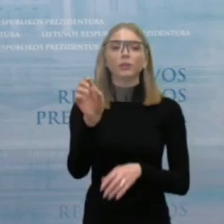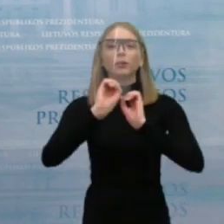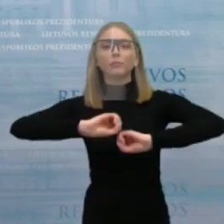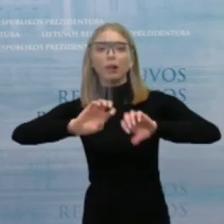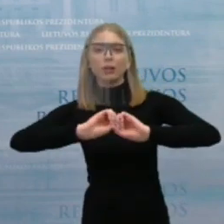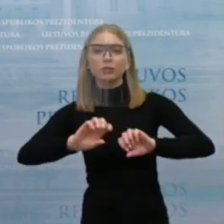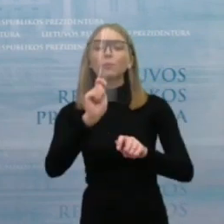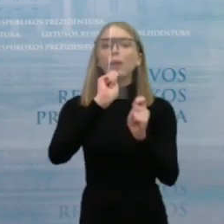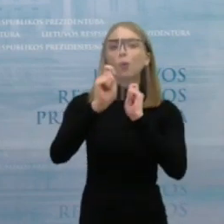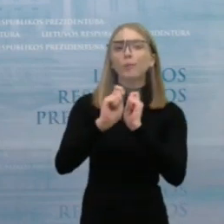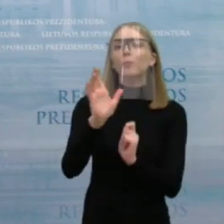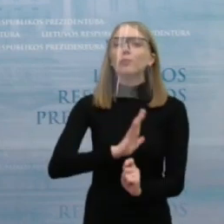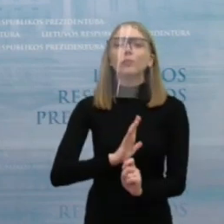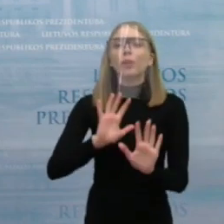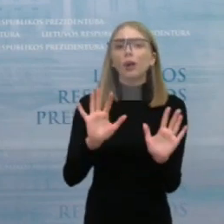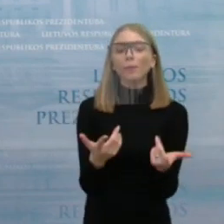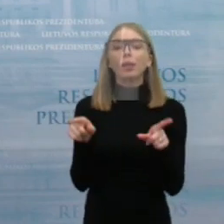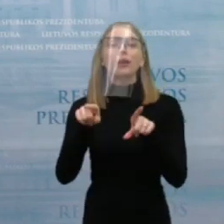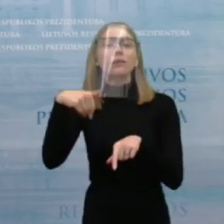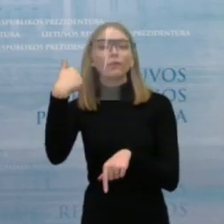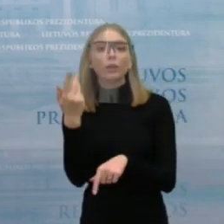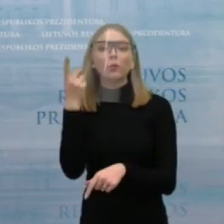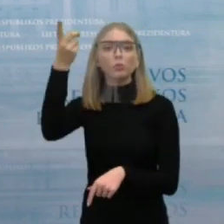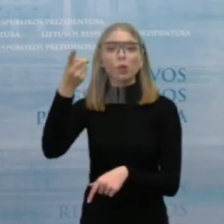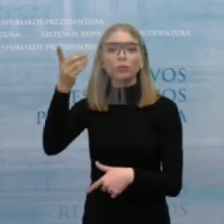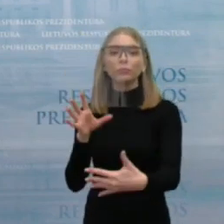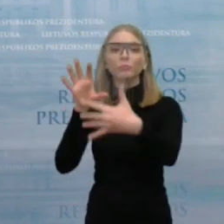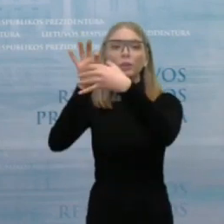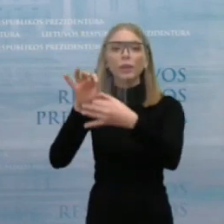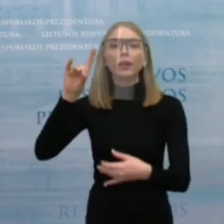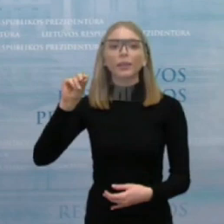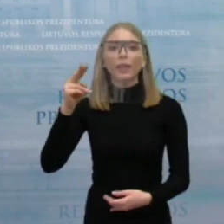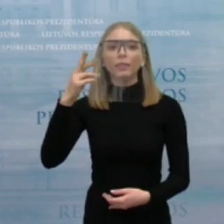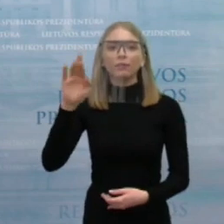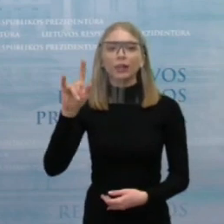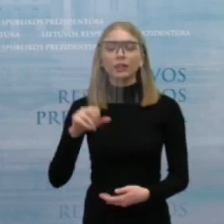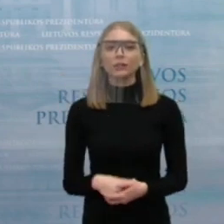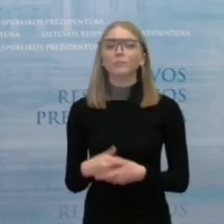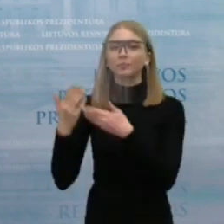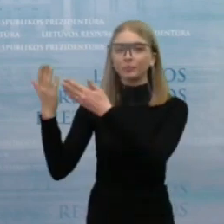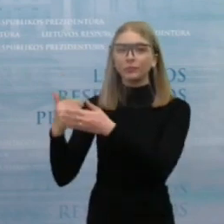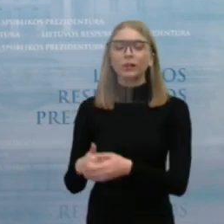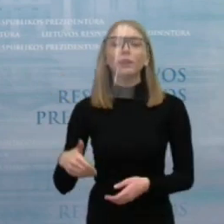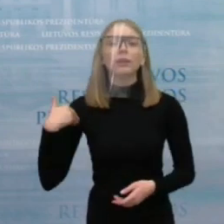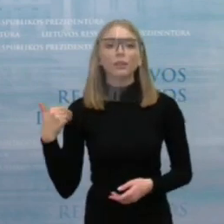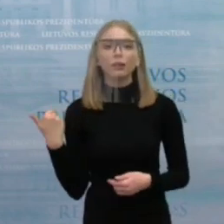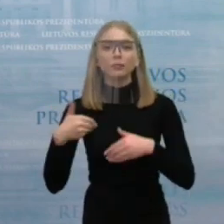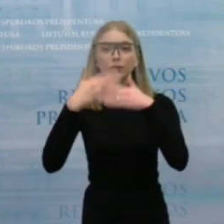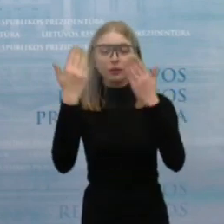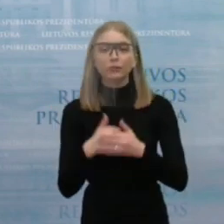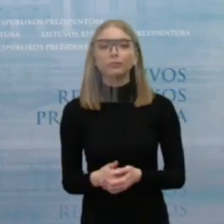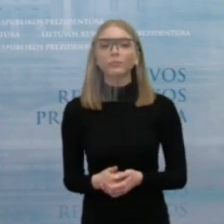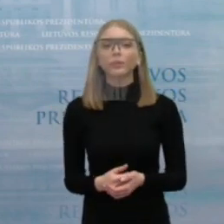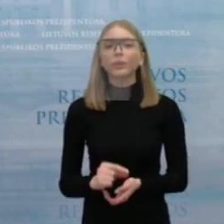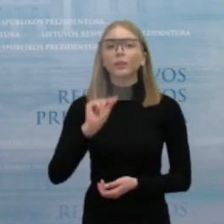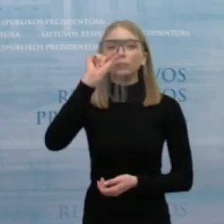ir vėliau nuo tolinių būdų prie mūsų prisijungs aplinkos ministras Simonas Gentvilas. Taip prašau, Jairuslavai. Sveiki, labadiena. Norėčiau